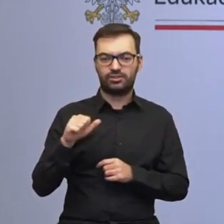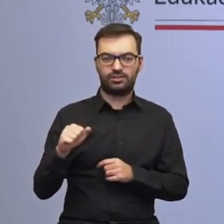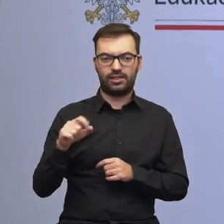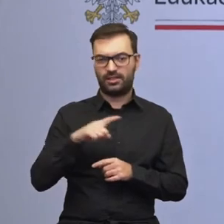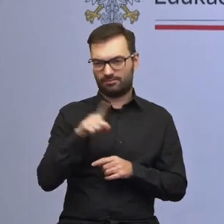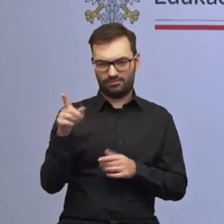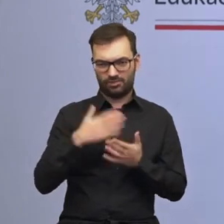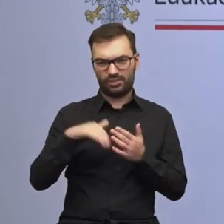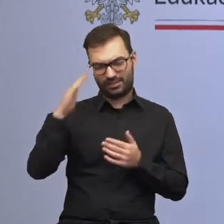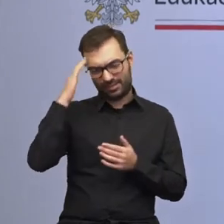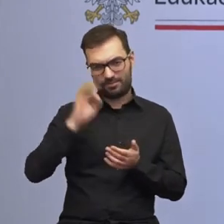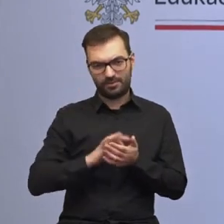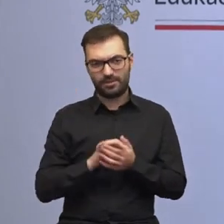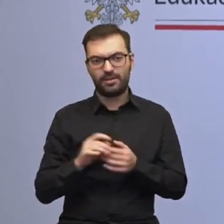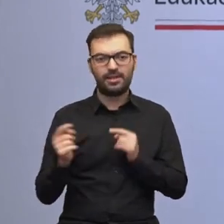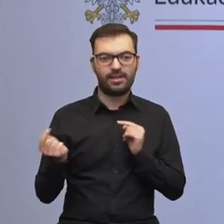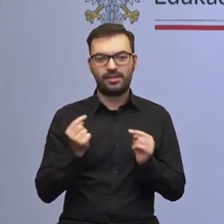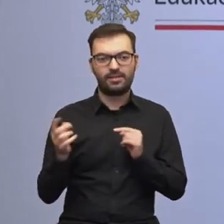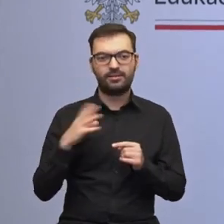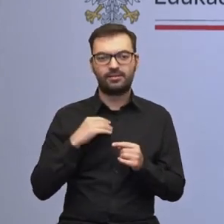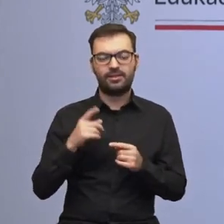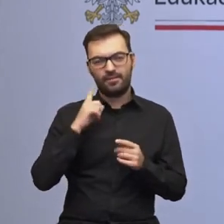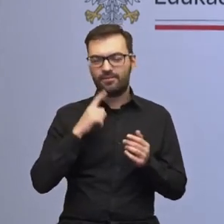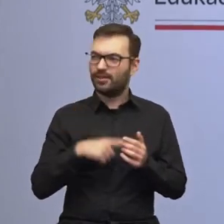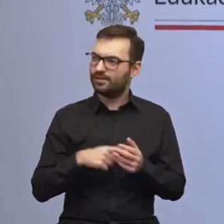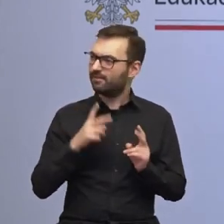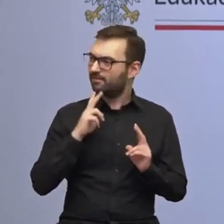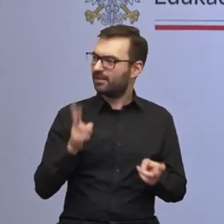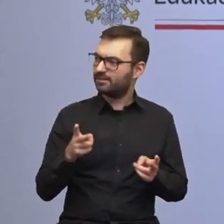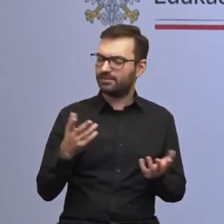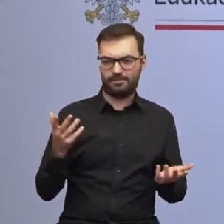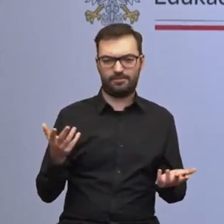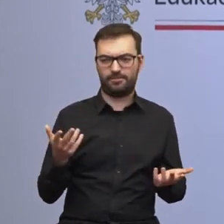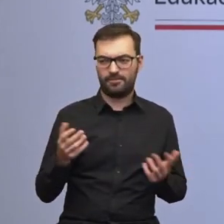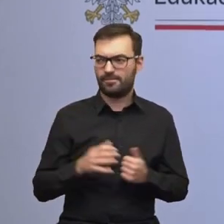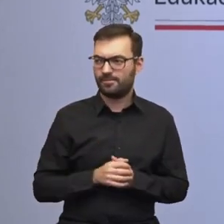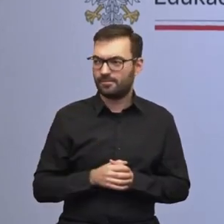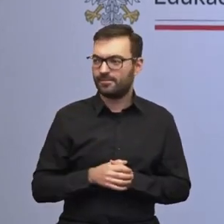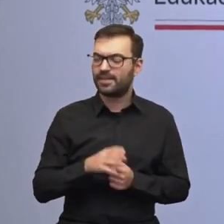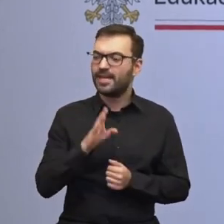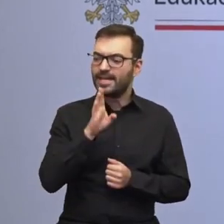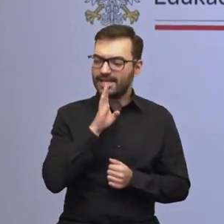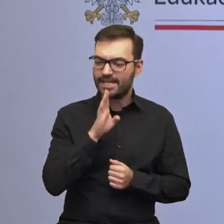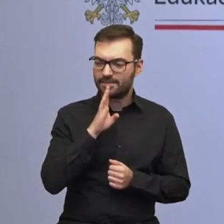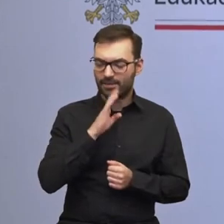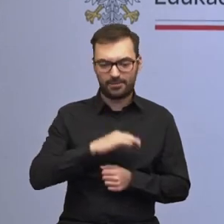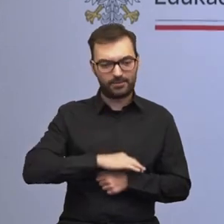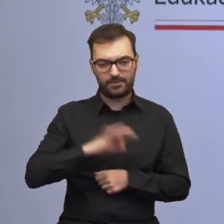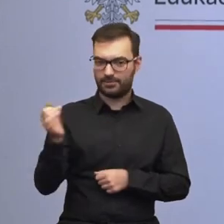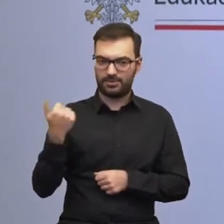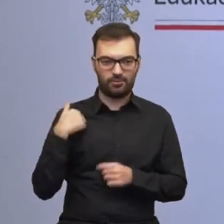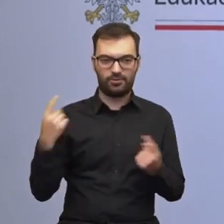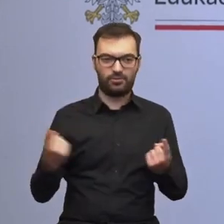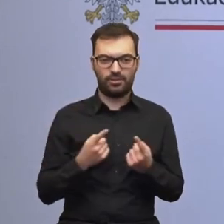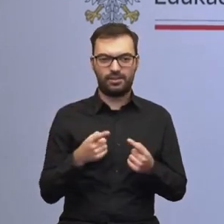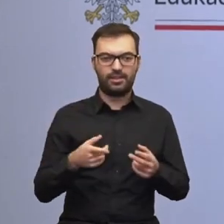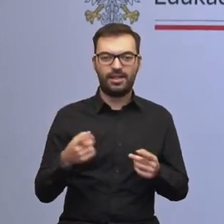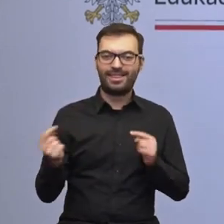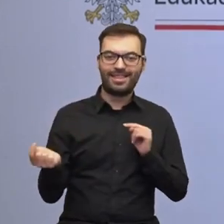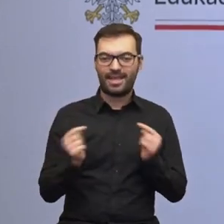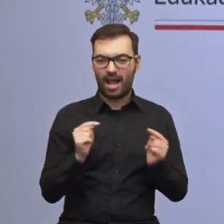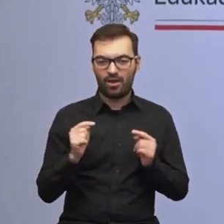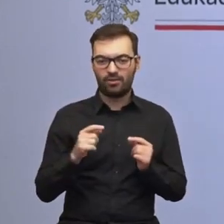zna z tych działań, dyskutowaliśmy i powiedzieliśmy właśnie, faktycznie jest tak, że chyba dawno nie było takiej sytuacji, takiego